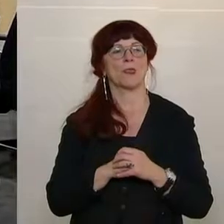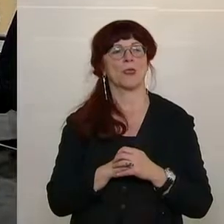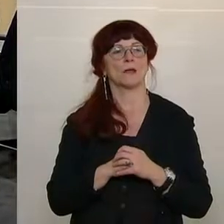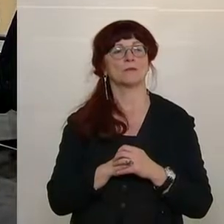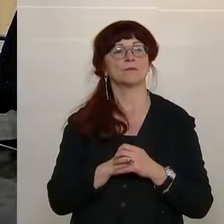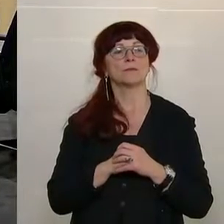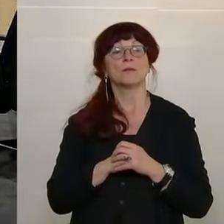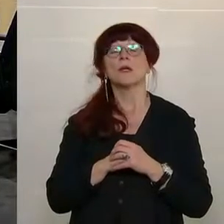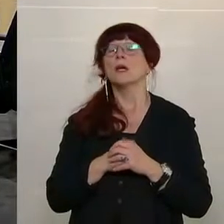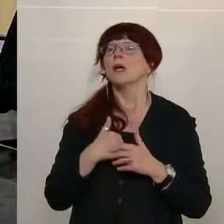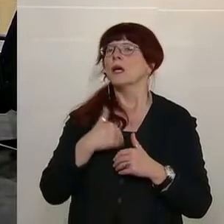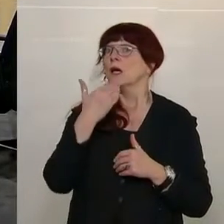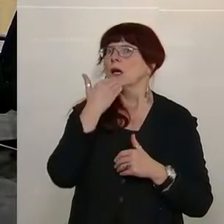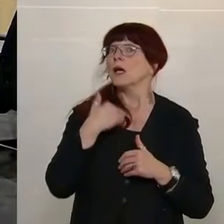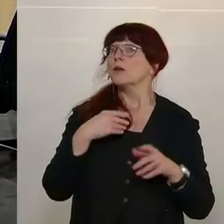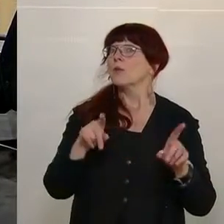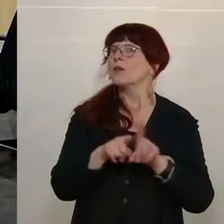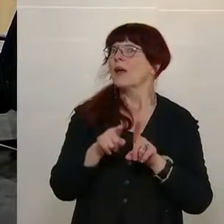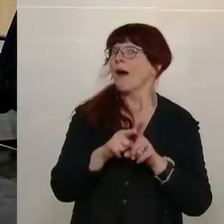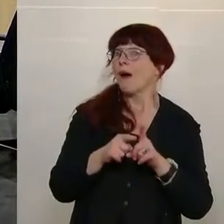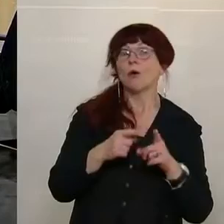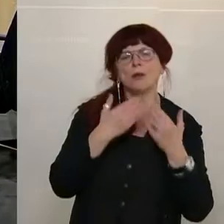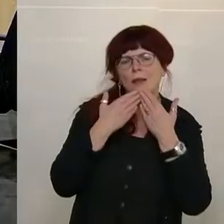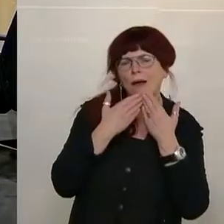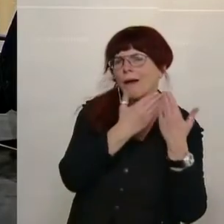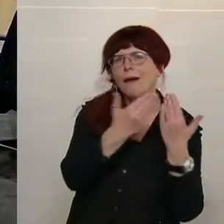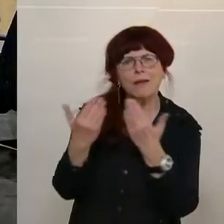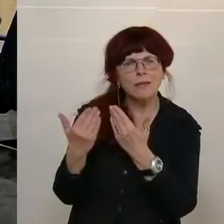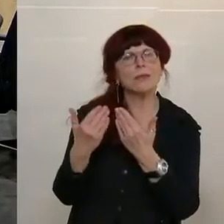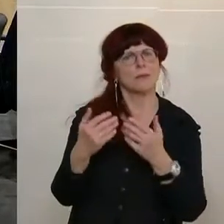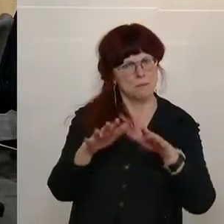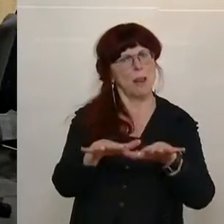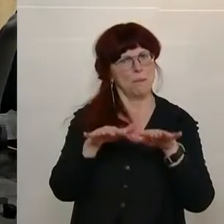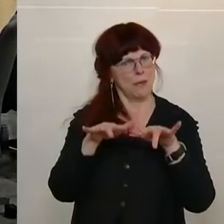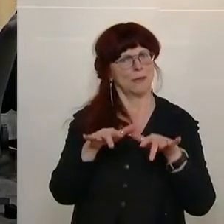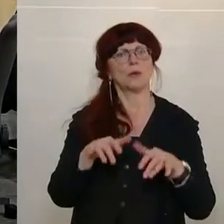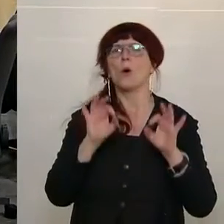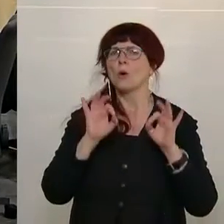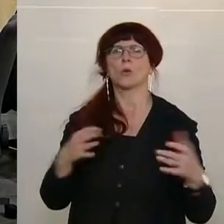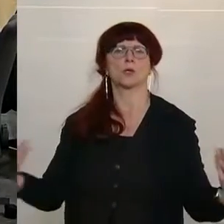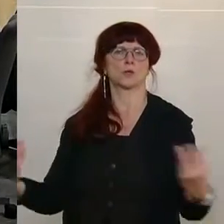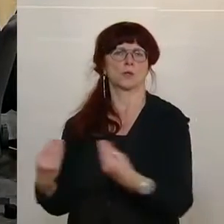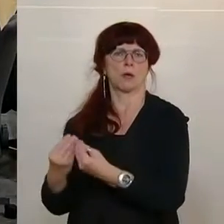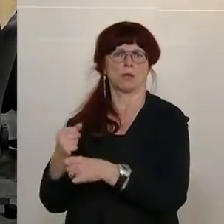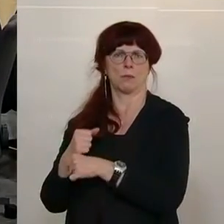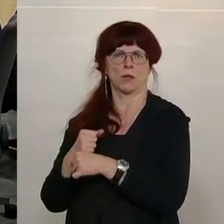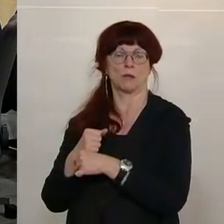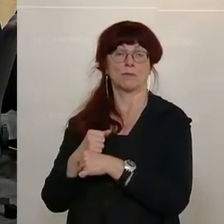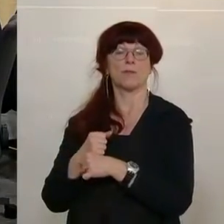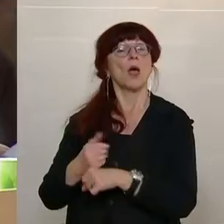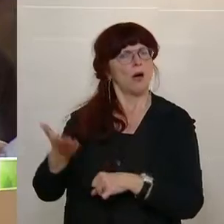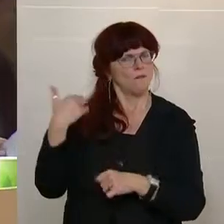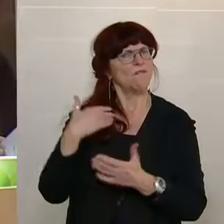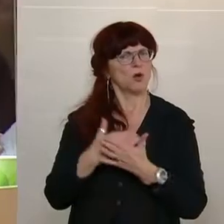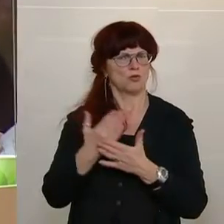Ich möchte mich auch bei Ihnen sehr herzlich bedanken für die gute Zusammenarbeit mit dem Rechnungshof. Ich glaube, es wurde